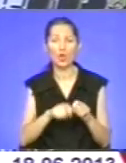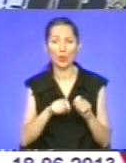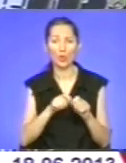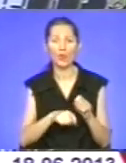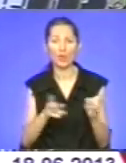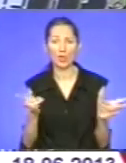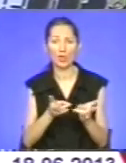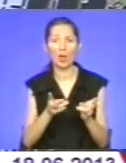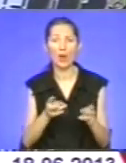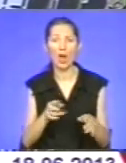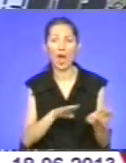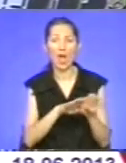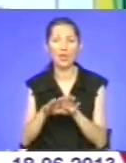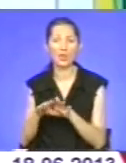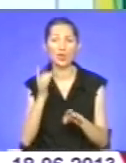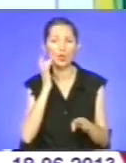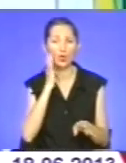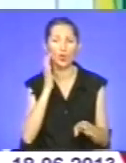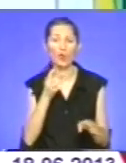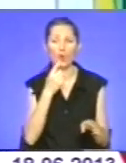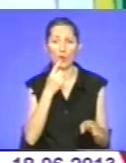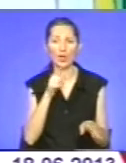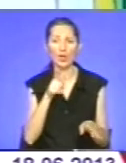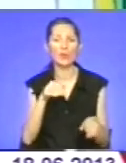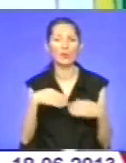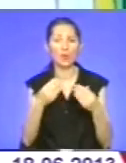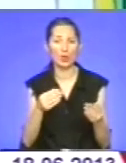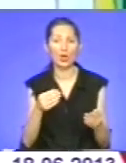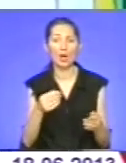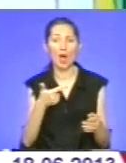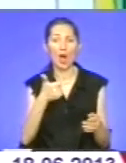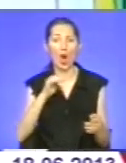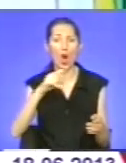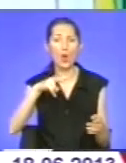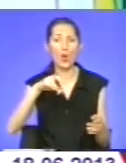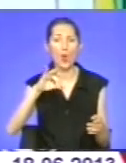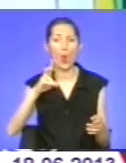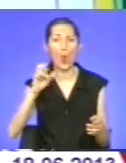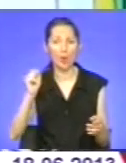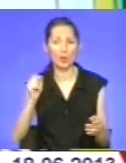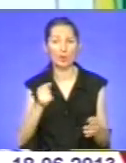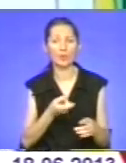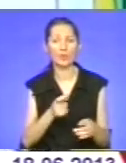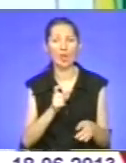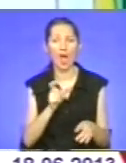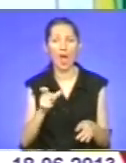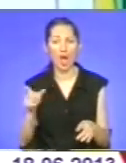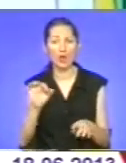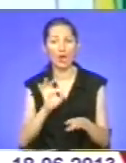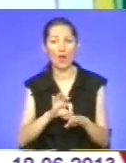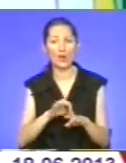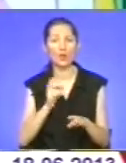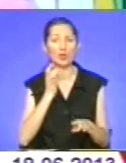Саме їм виділять отримання глюкометри. Є люди, які хворіють на цукровий діабет. Ці люди лікуються і вслуговуються лікарів, які